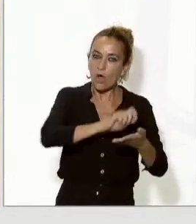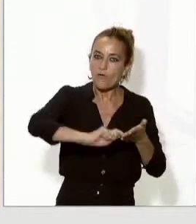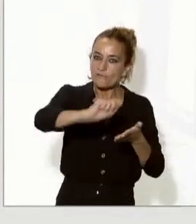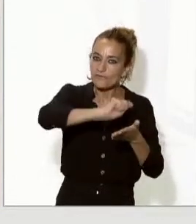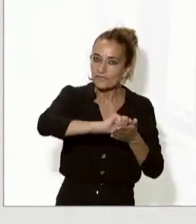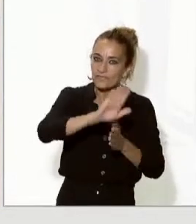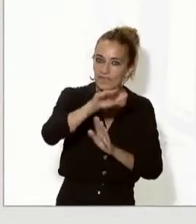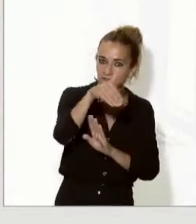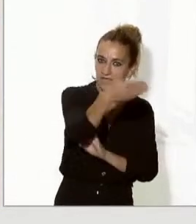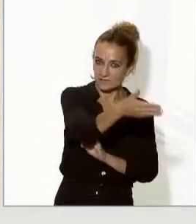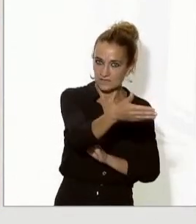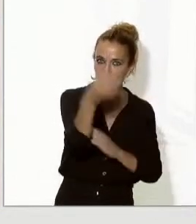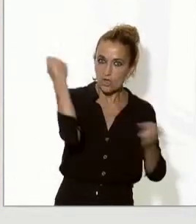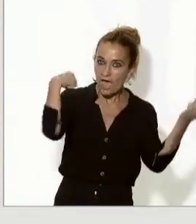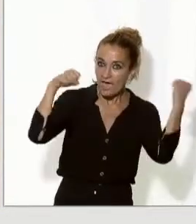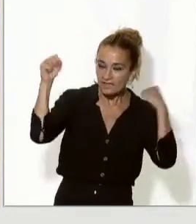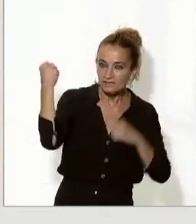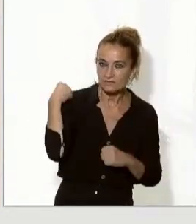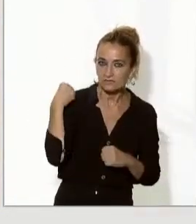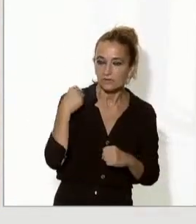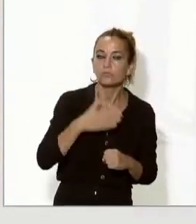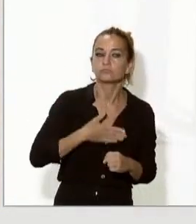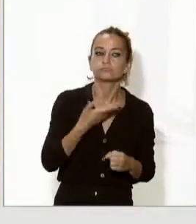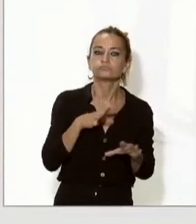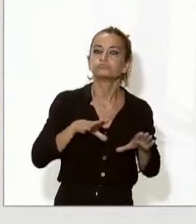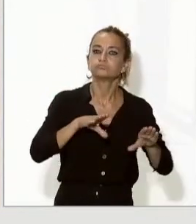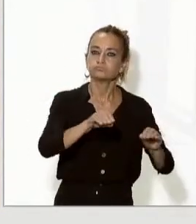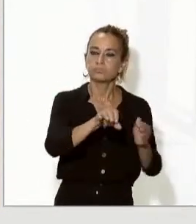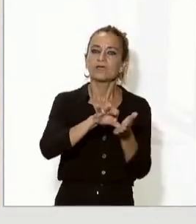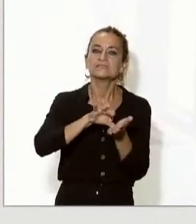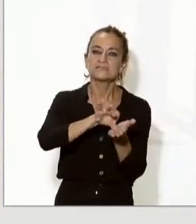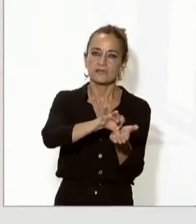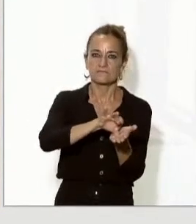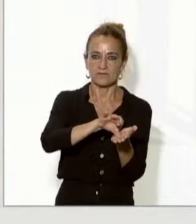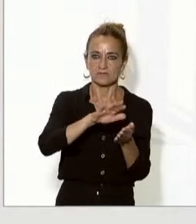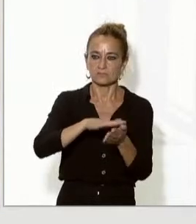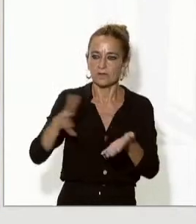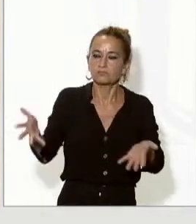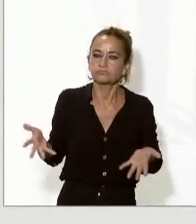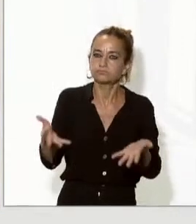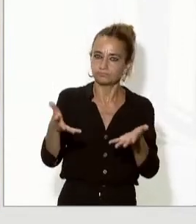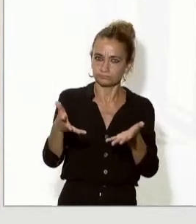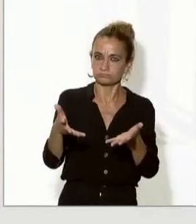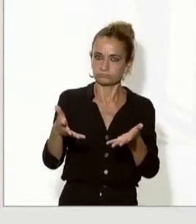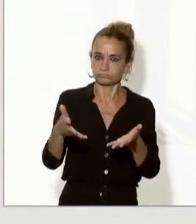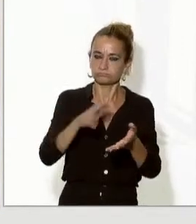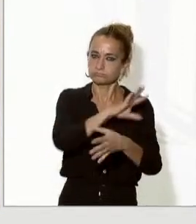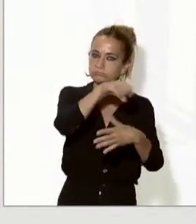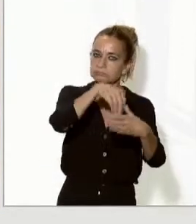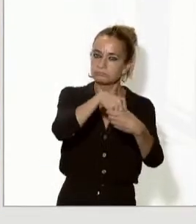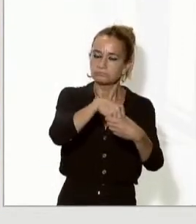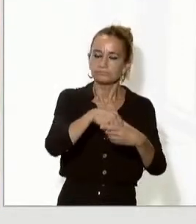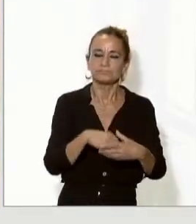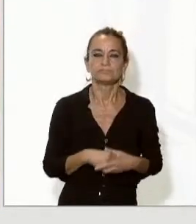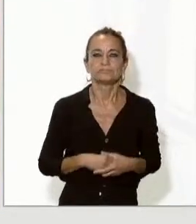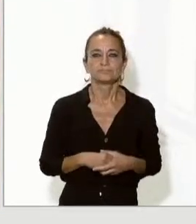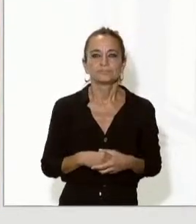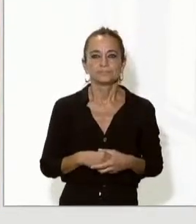la seva disposició aquests serveis per fomentar la seva internacionalització. Tots aquests són